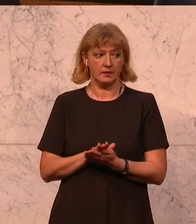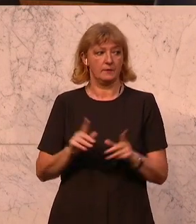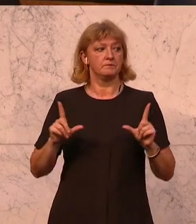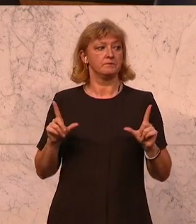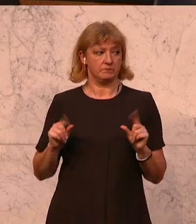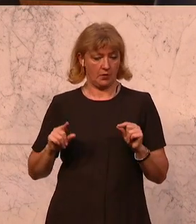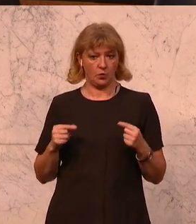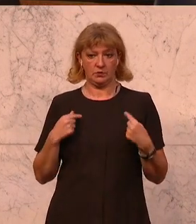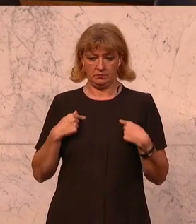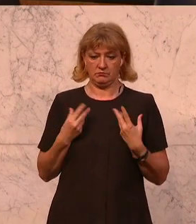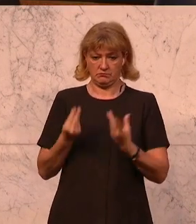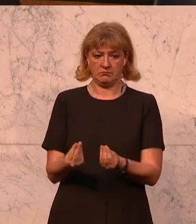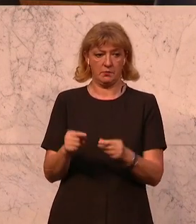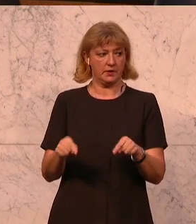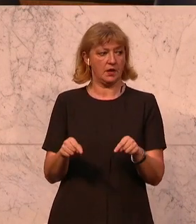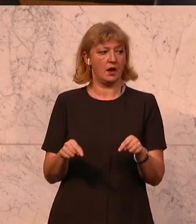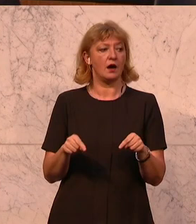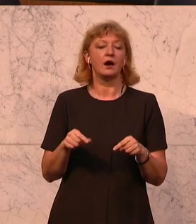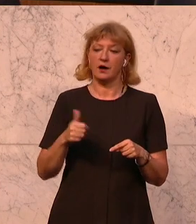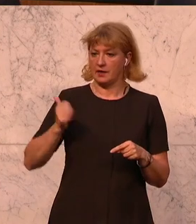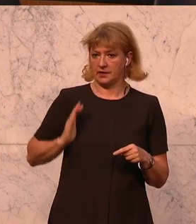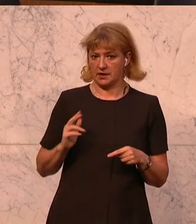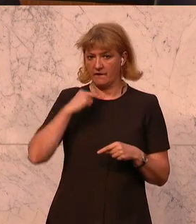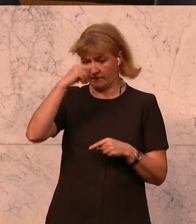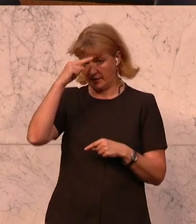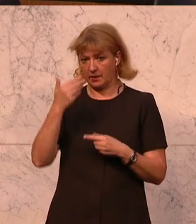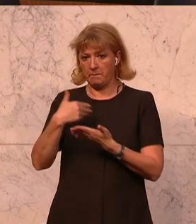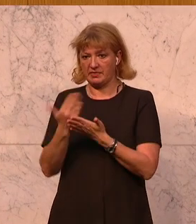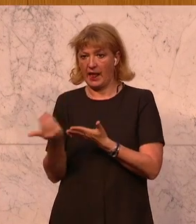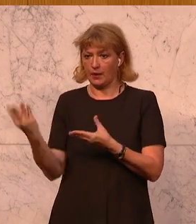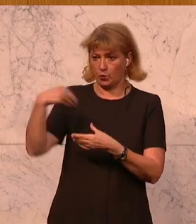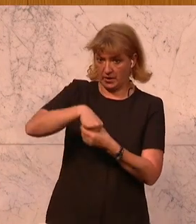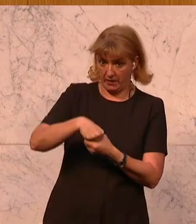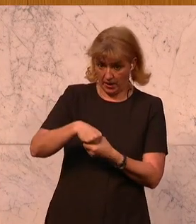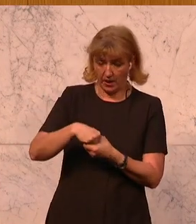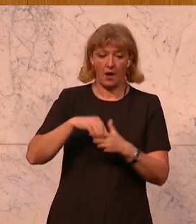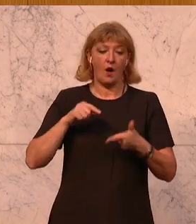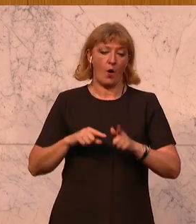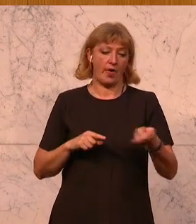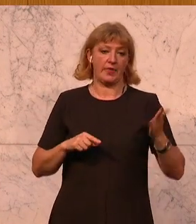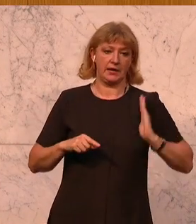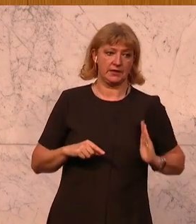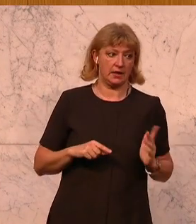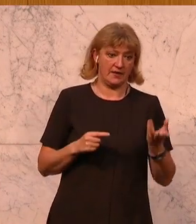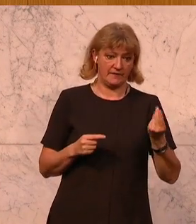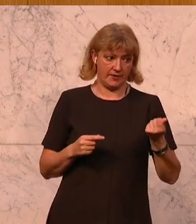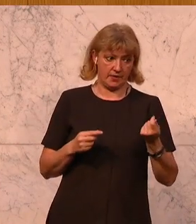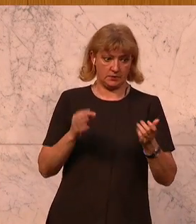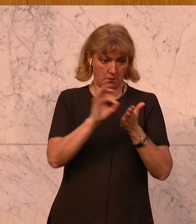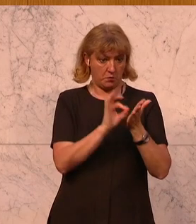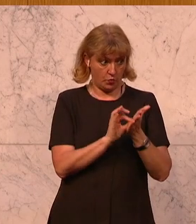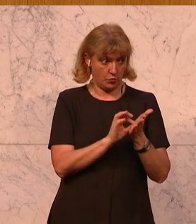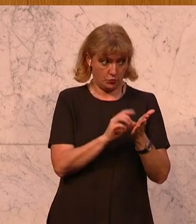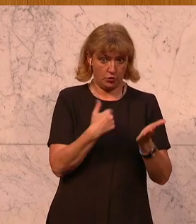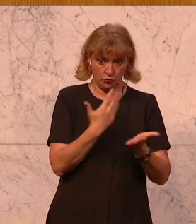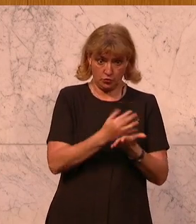Somit gewährleisten wir hier auch, dass wir einerseits eine Väterbeteiligung bekommen und andererseits haben wir auch mit dem finanziellen Aspekt, den wir hier